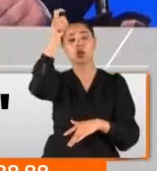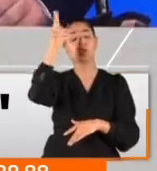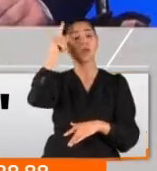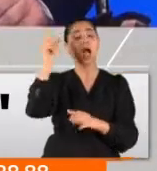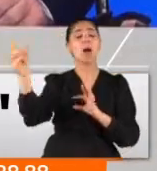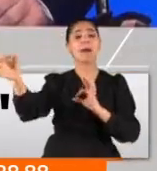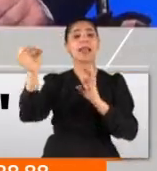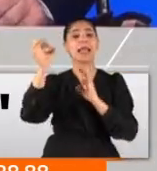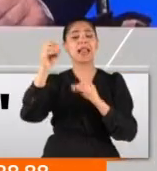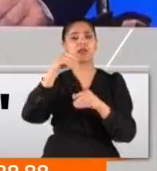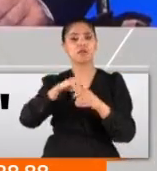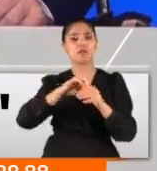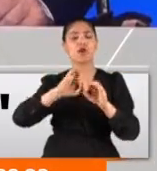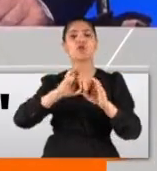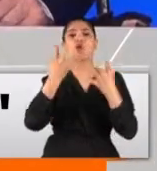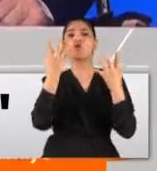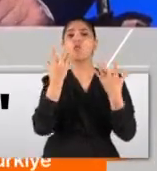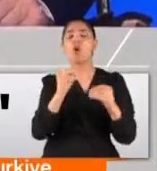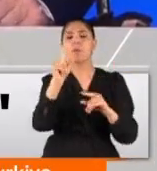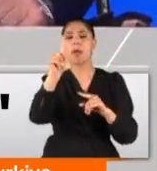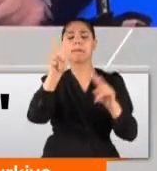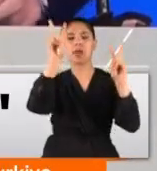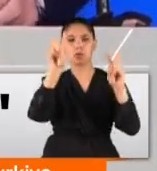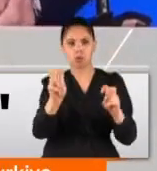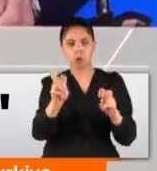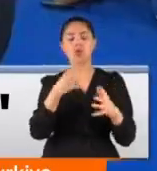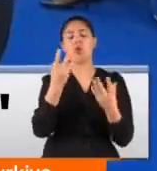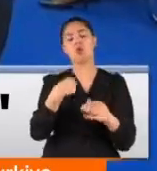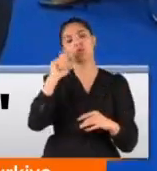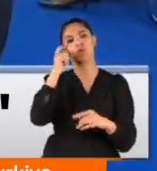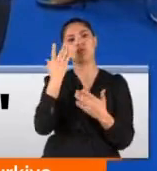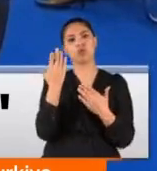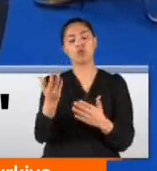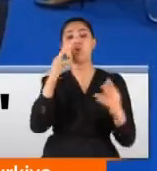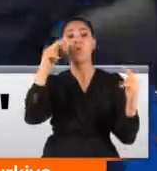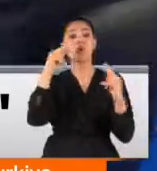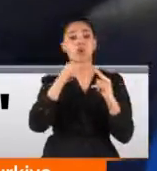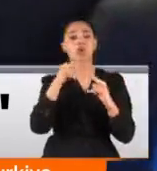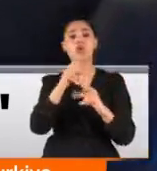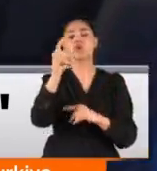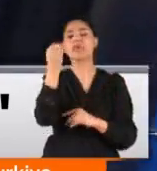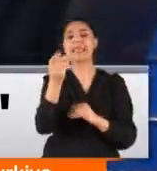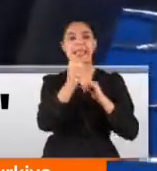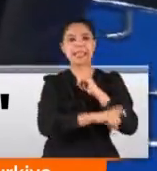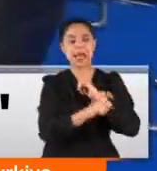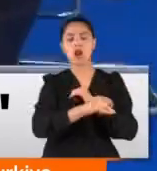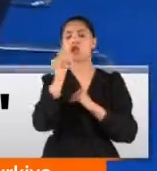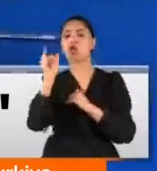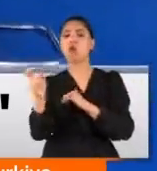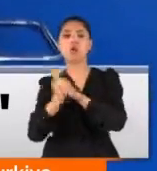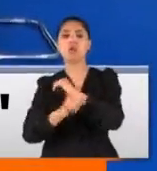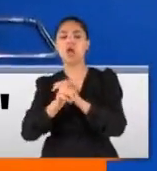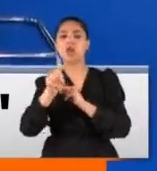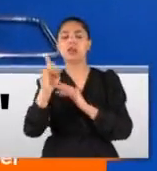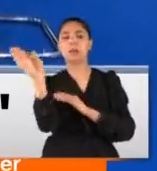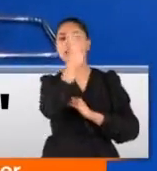ilişkilerinde çözülemeyecek hiçbir mesele olmadığını düşünüyoruz. Görüşmede iyi terörist, kötü terörist gibi ikircikli